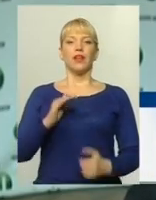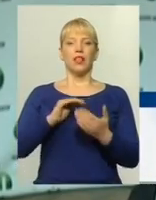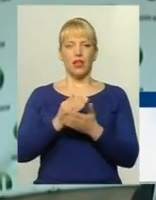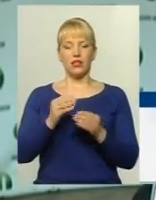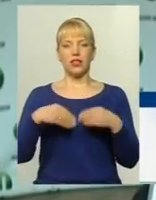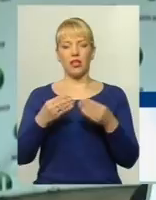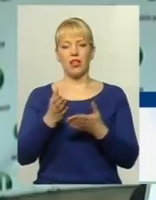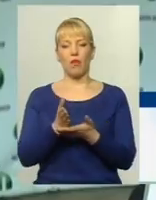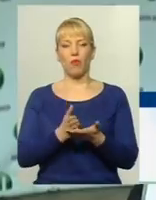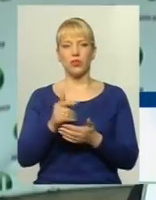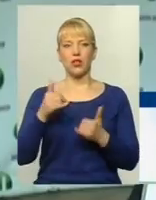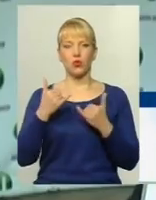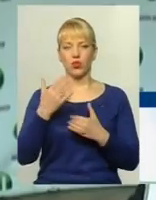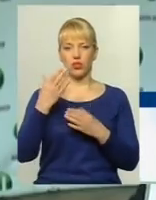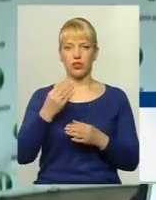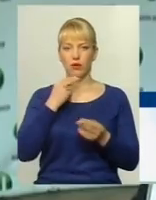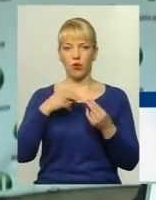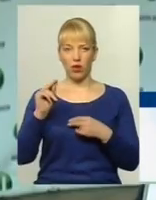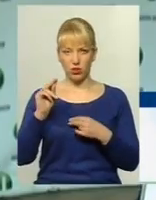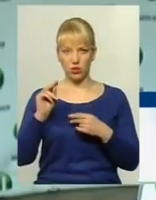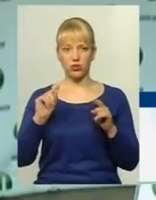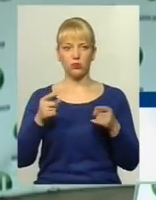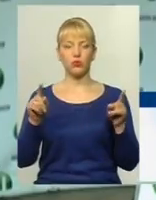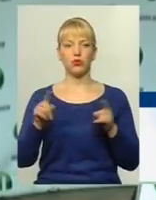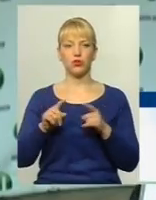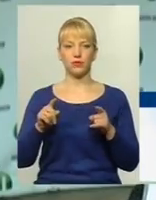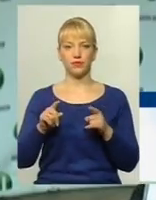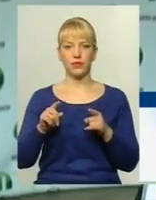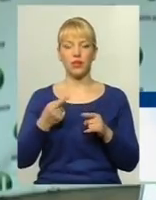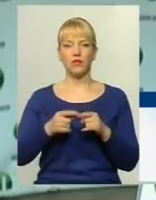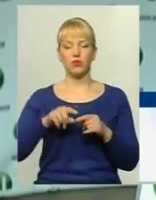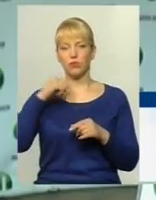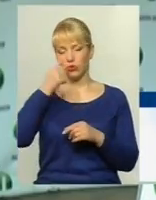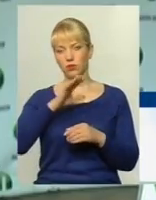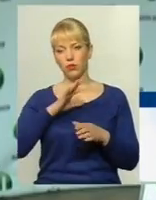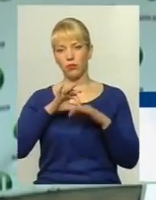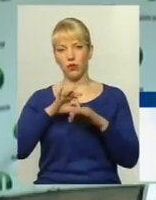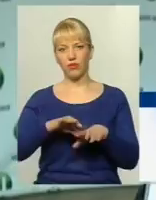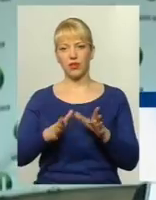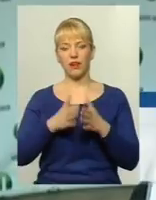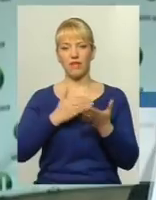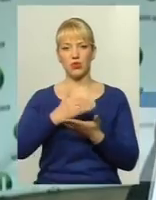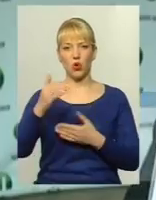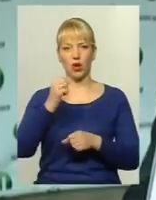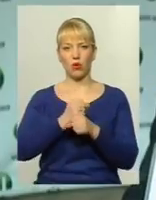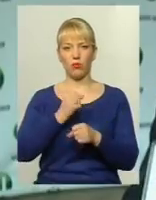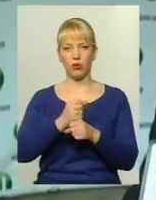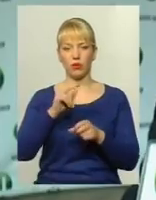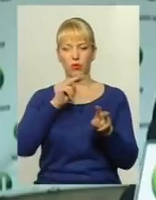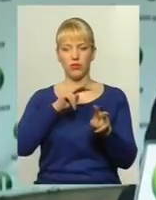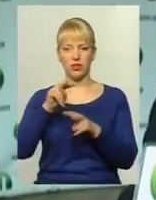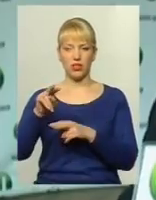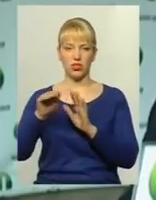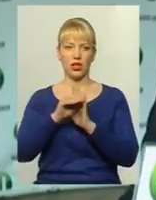на сьогодні покращилась, тому що в цьому році була проведена дуже висока робота По відстеженню